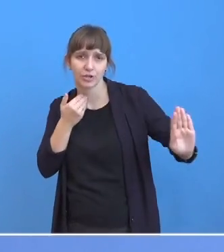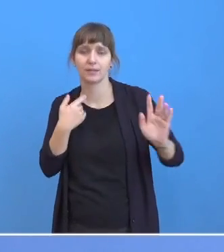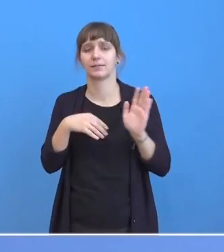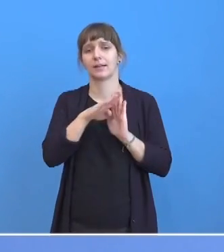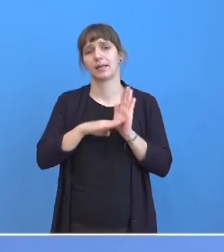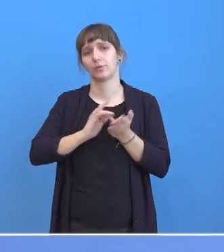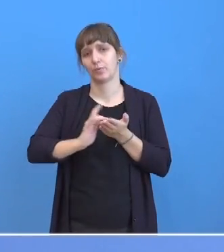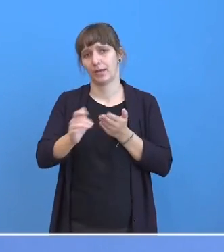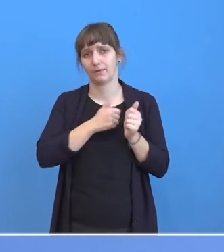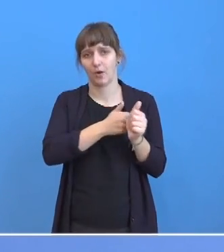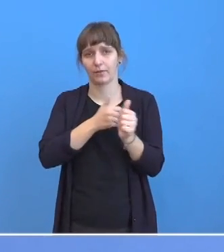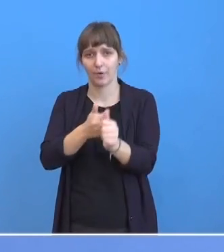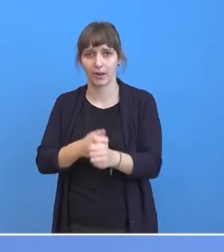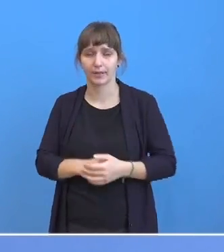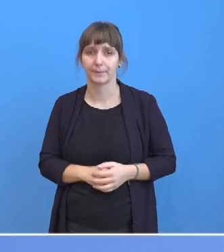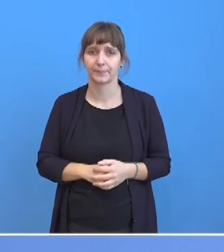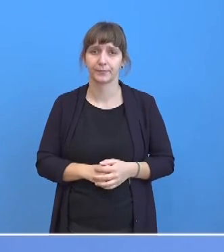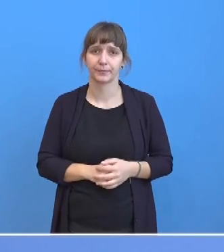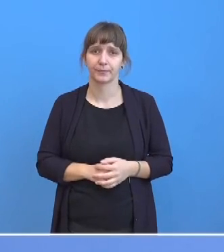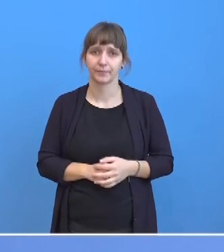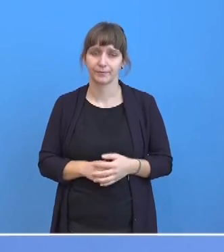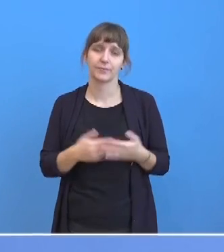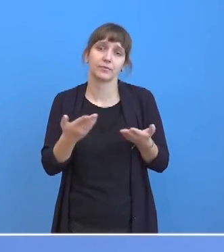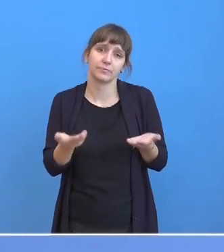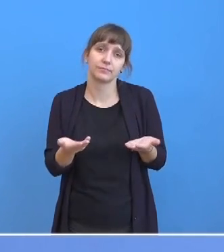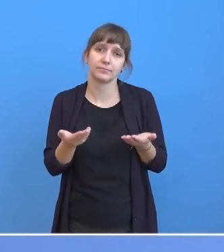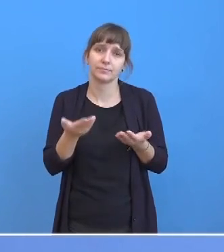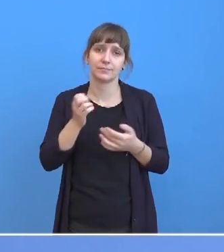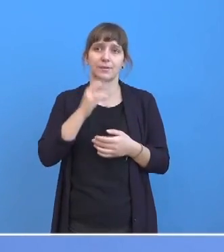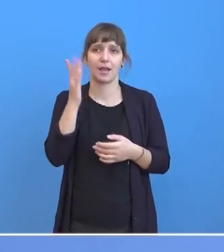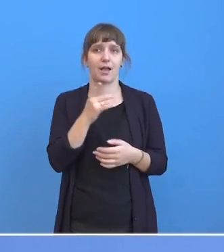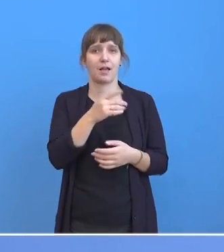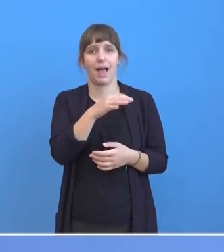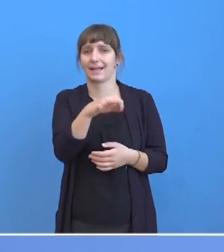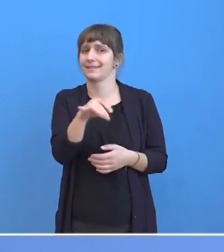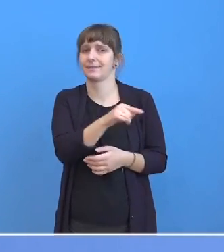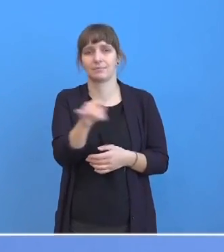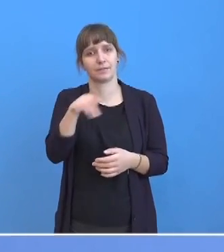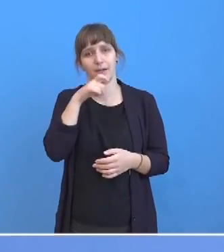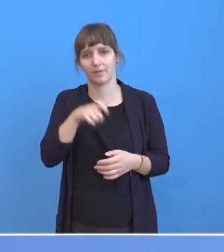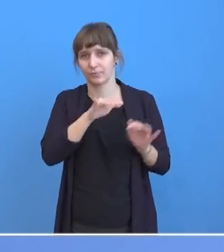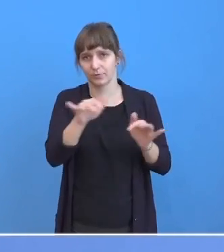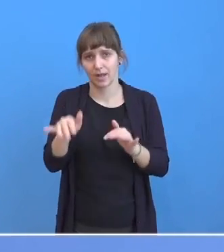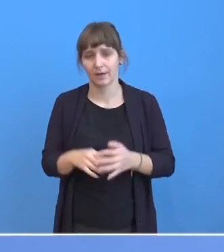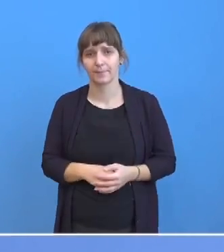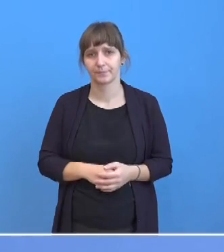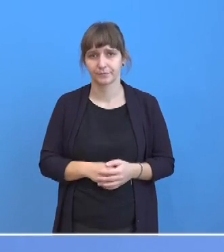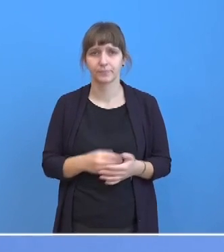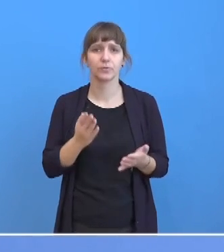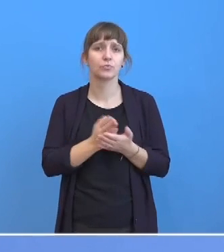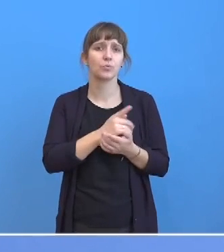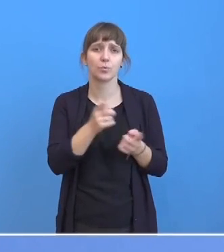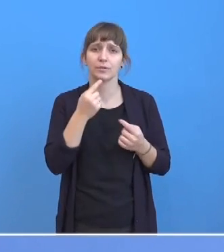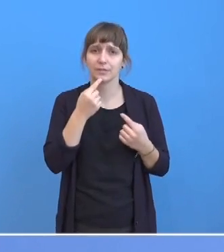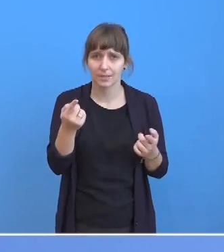einhalten. Und hier trägt natürlich auch jeder einzelne Verantwortung. Wie Sie ansprechen, die Kanzlerin wird